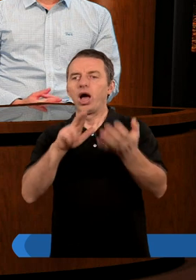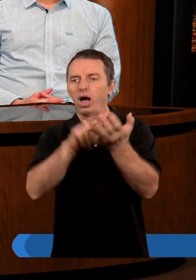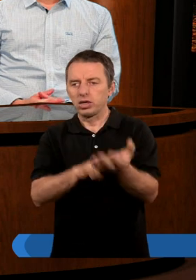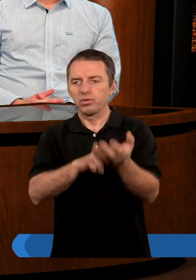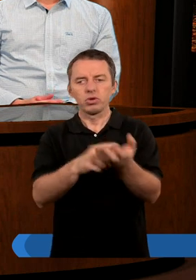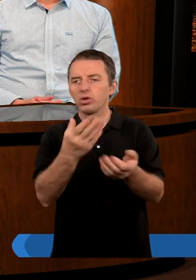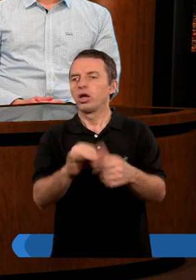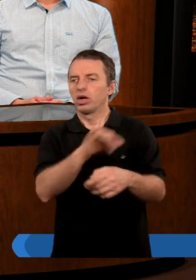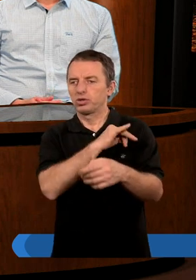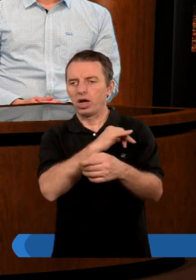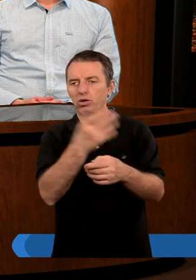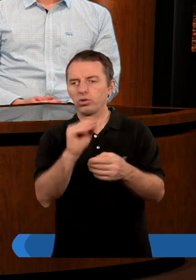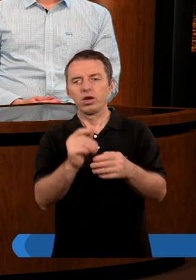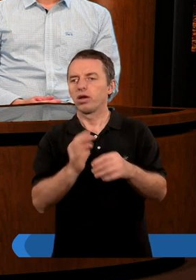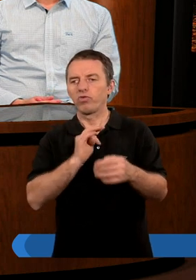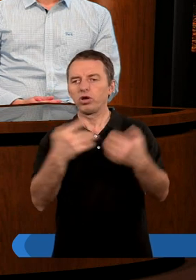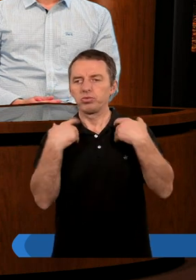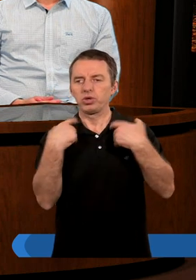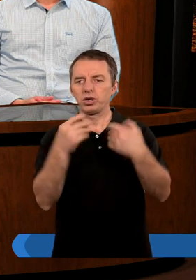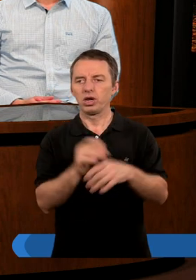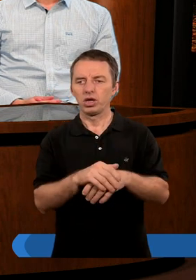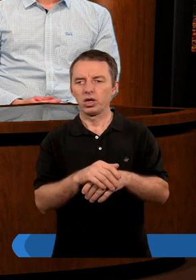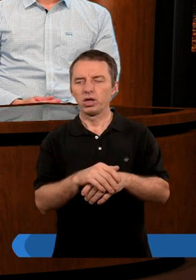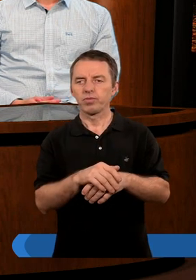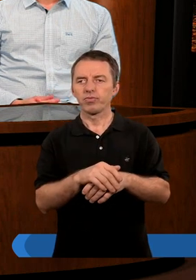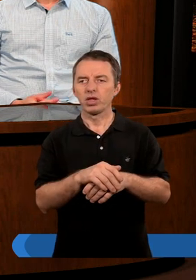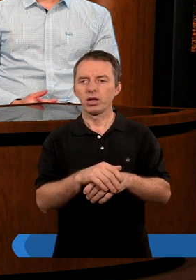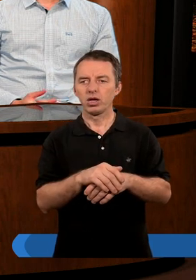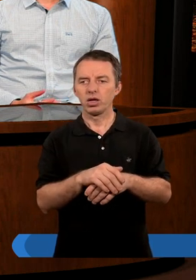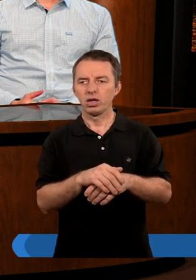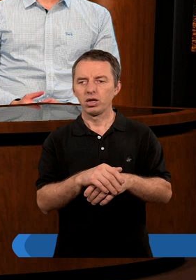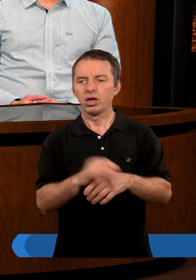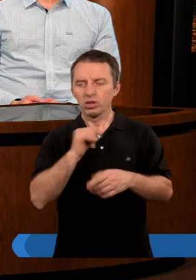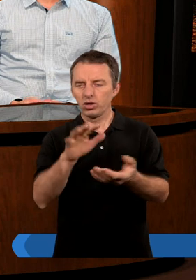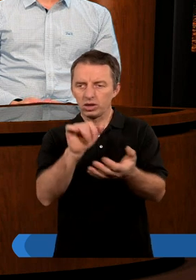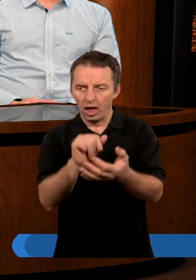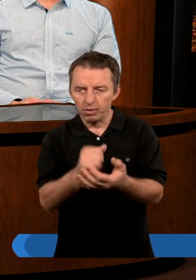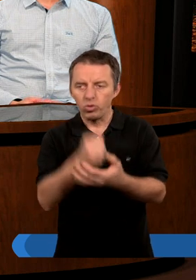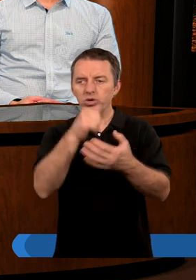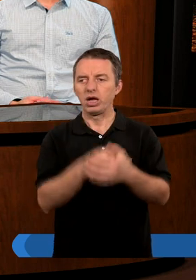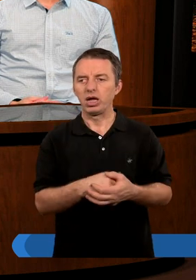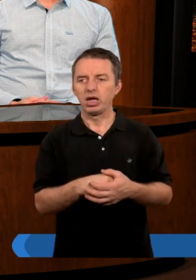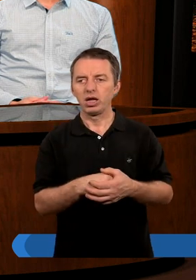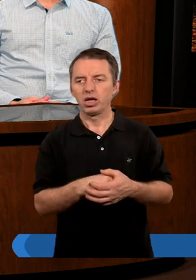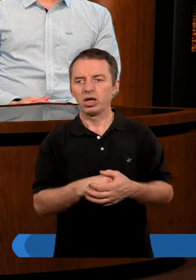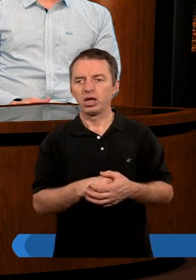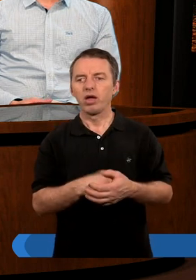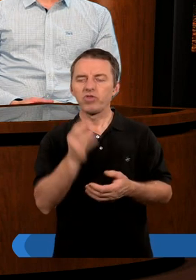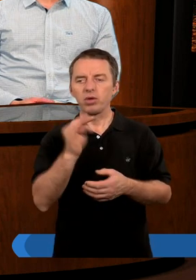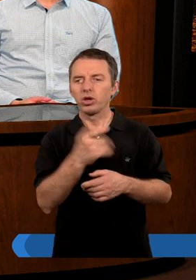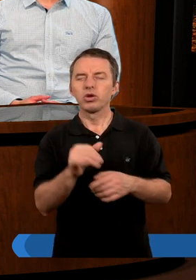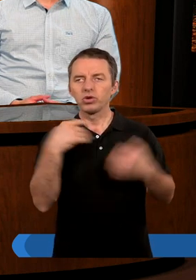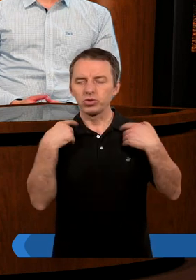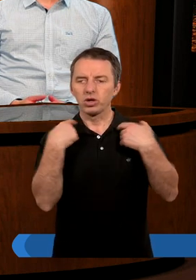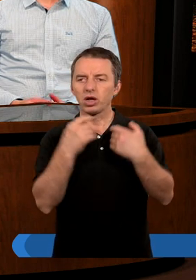akceptuje grzechu w swoim życiu. Dąży do tej zmiany. Czasami to zajmuje chwilę, moment,